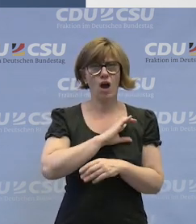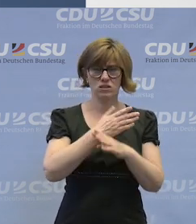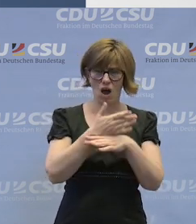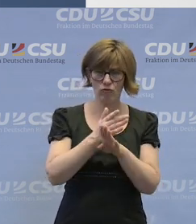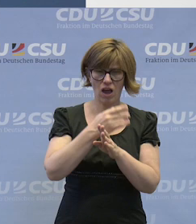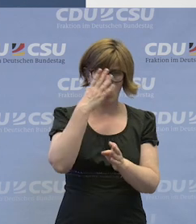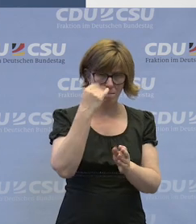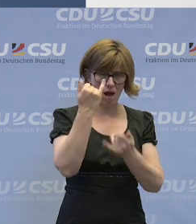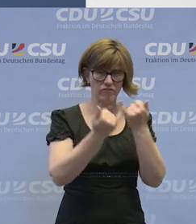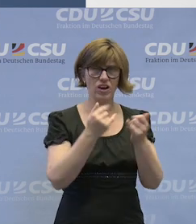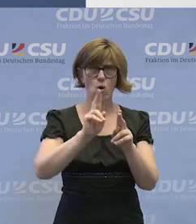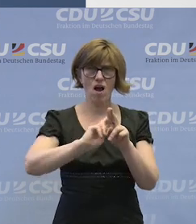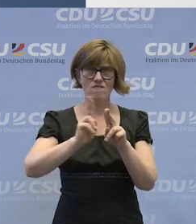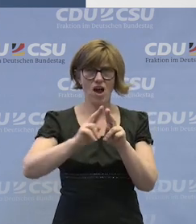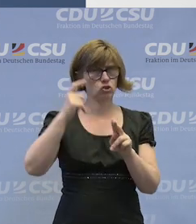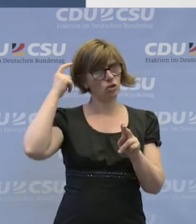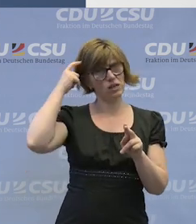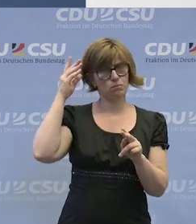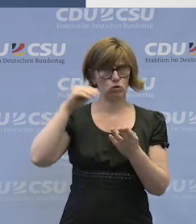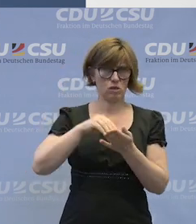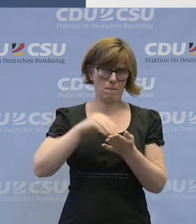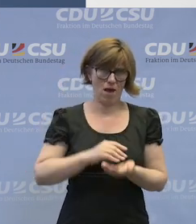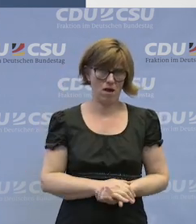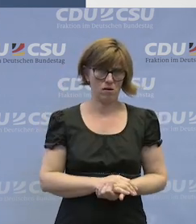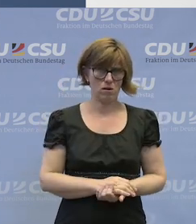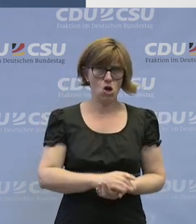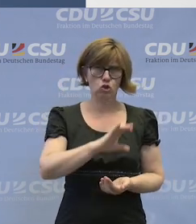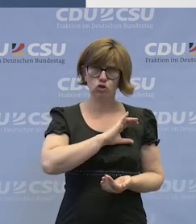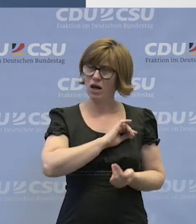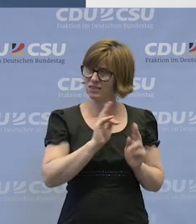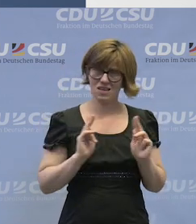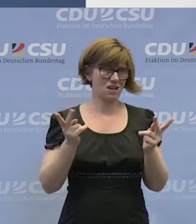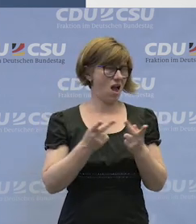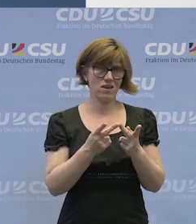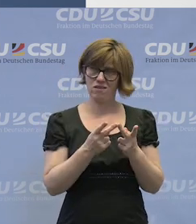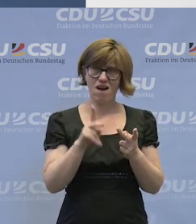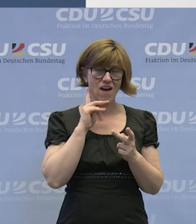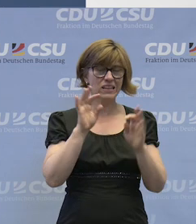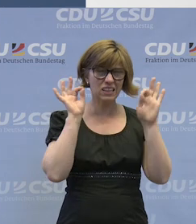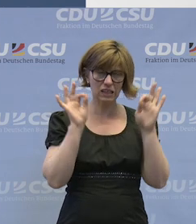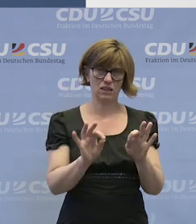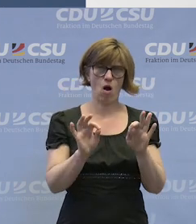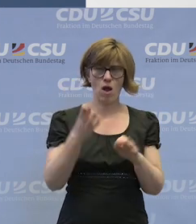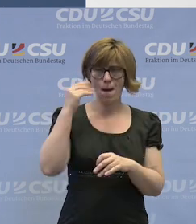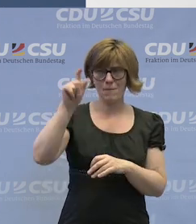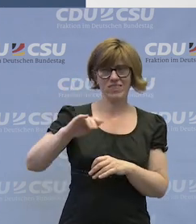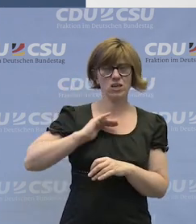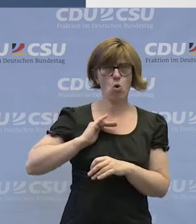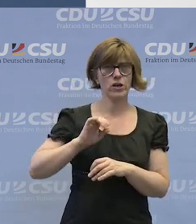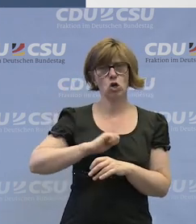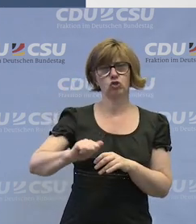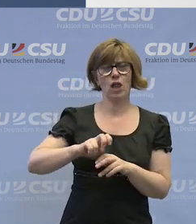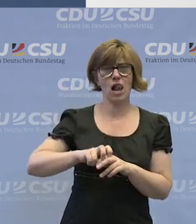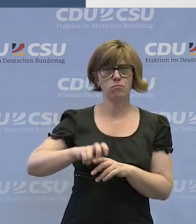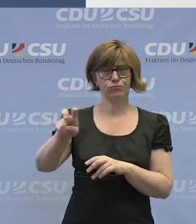und Frau einfach auch in der Werkstatt im Hinterkopf behalten muss. Da sind die Chancen nicht gleich. Ich weiß genau, dass meine männlichen Kollegen viel eher